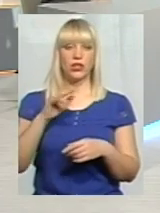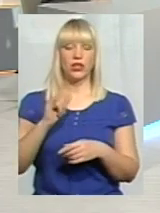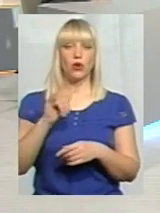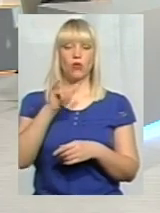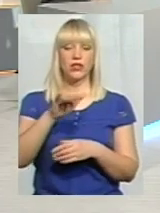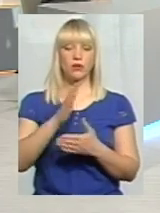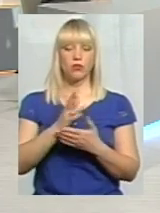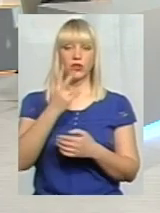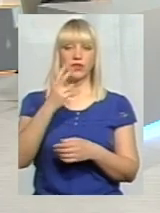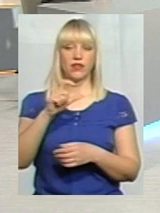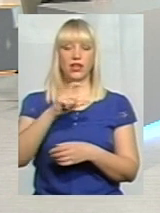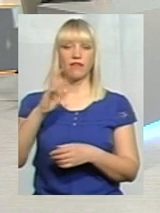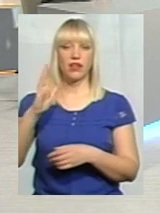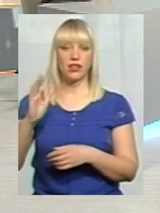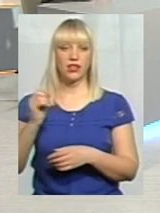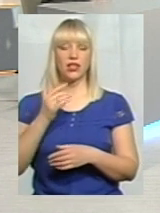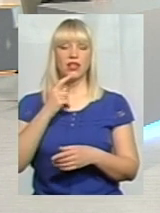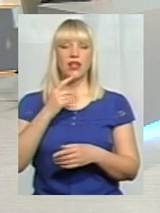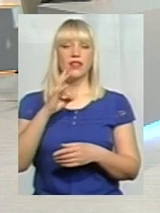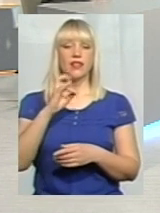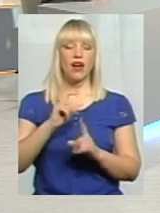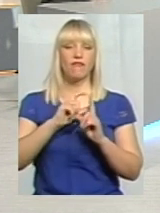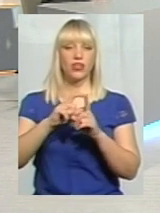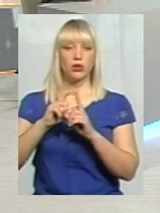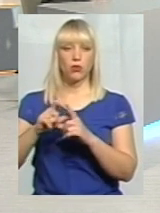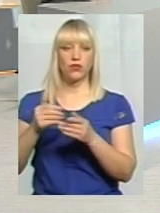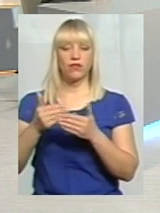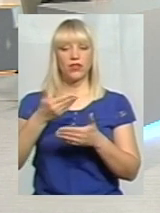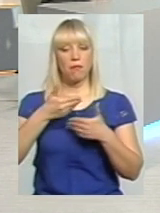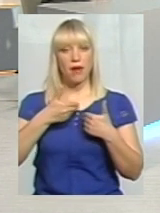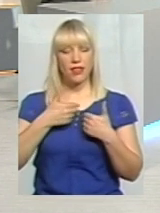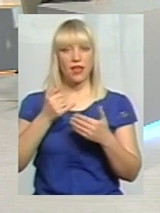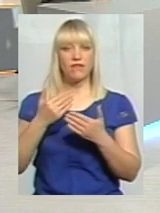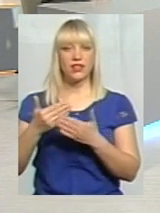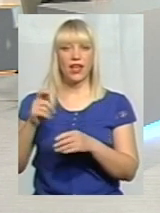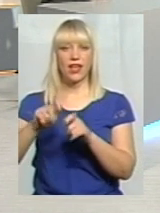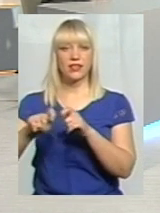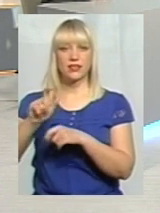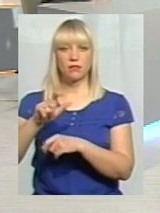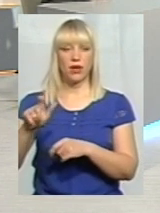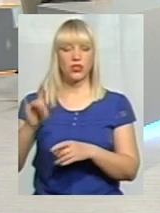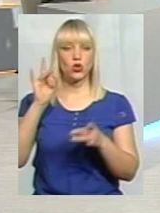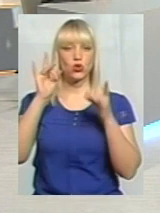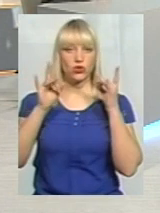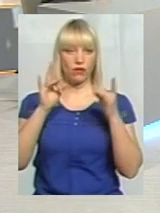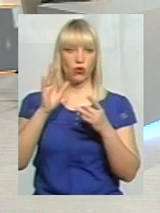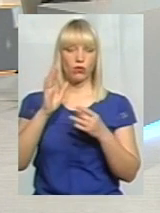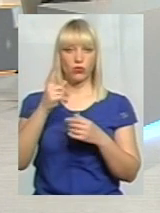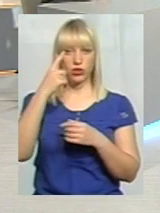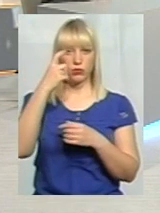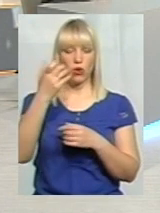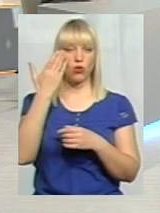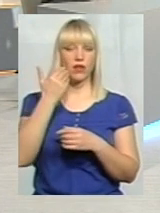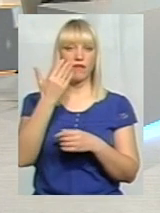від мене, від експертів і інших представників громадськості. Звуковий сигнал буде сповіщати, коли час вашої відповіді вже буде